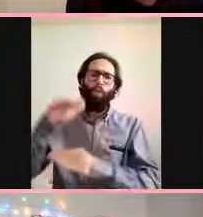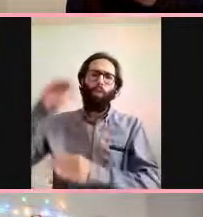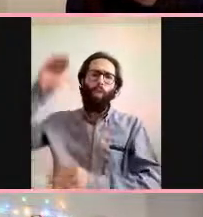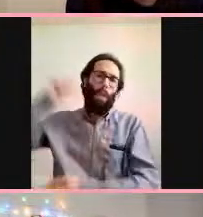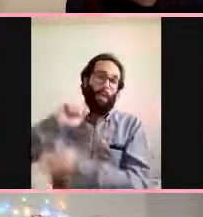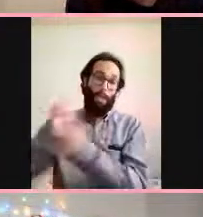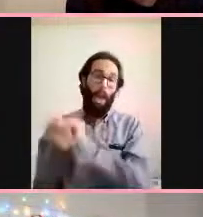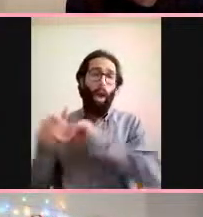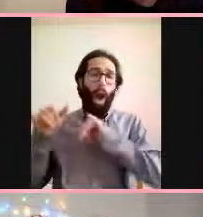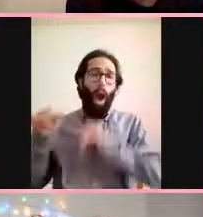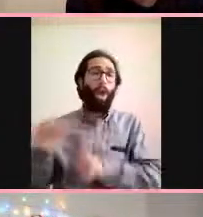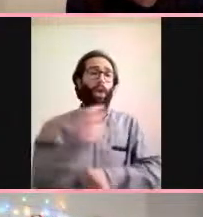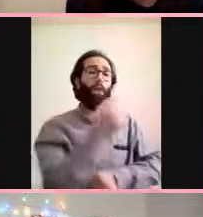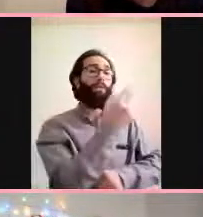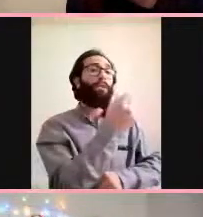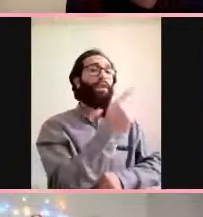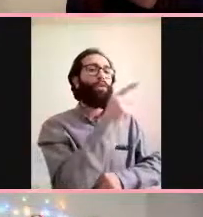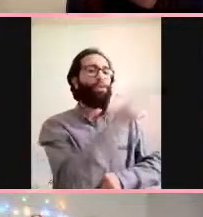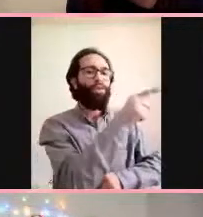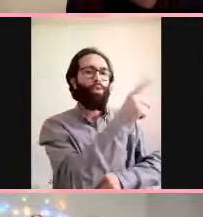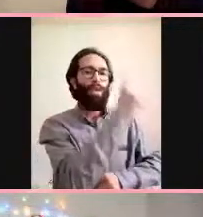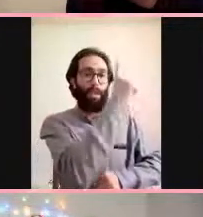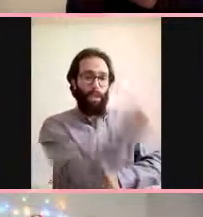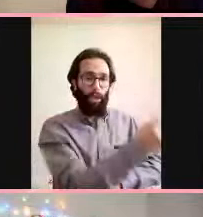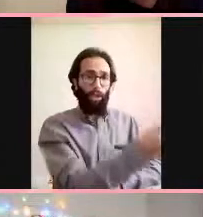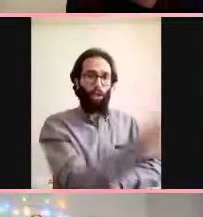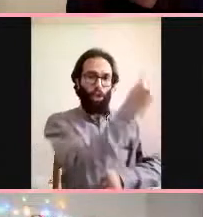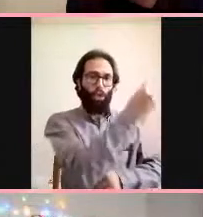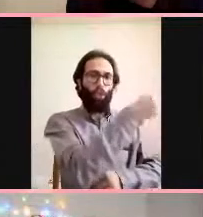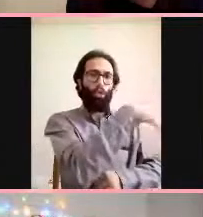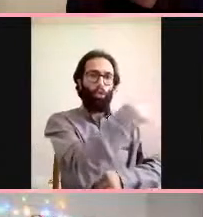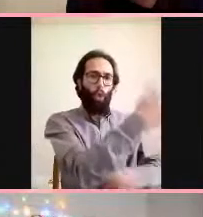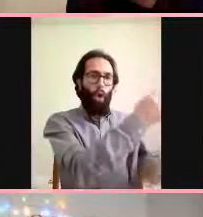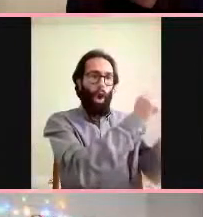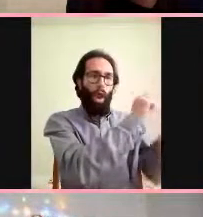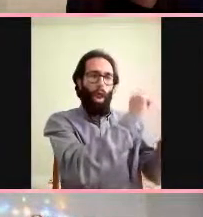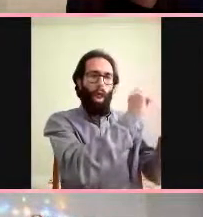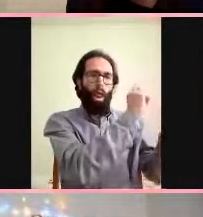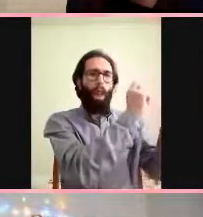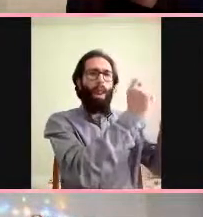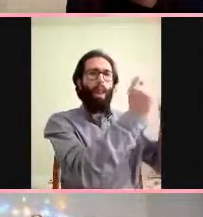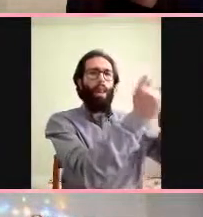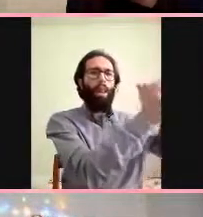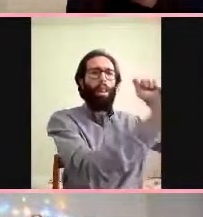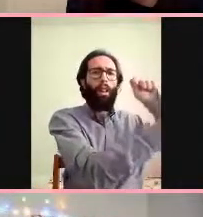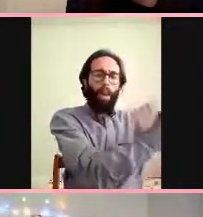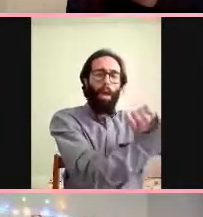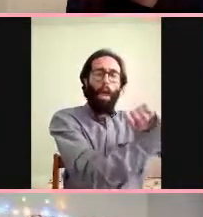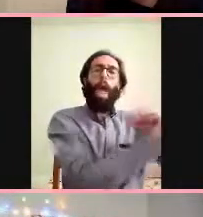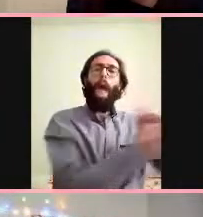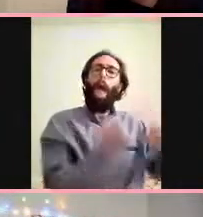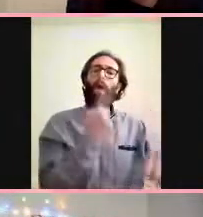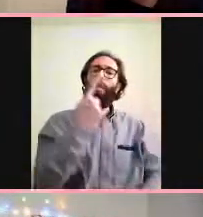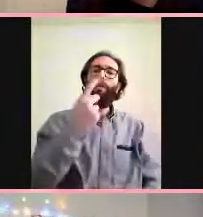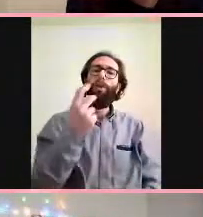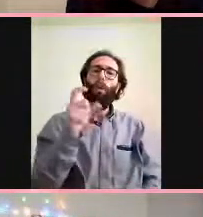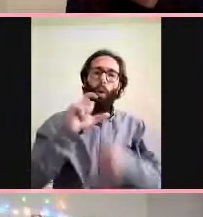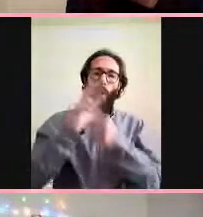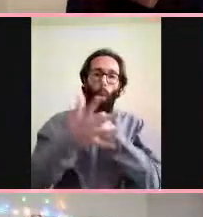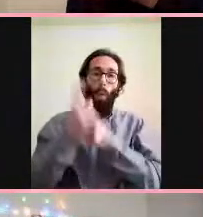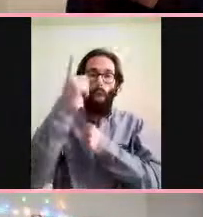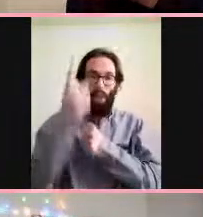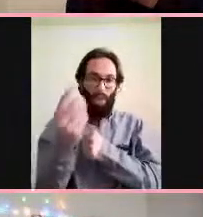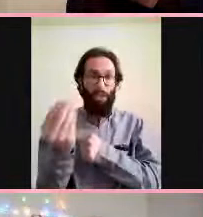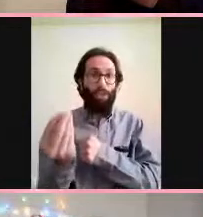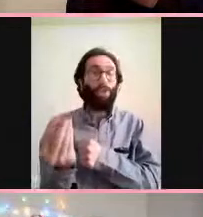daha az hasar veren suçlar yaşıyor virüs olarak ve vücudumuza girip daha az hasar veriyorlar.